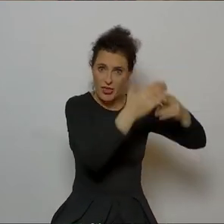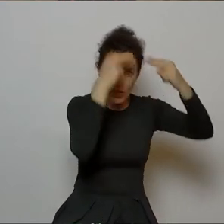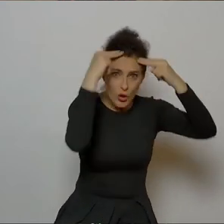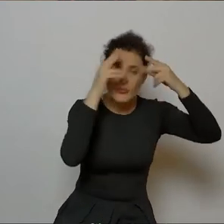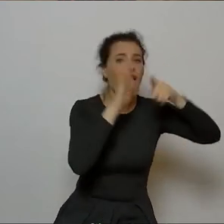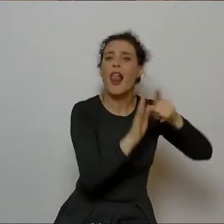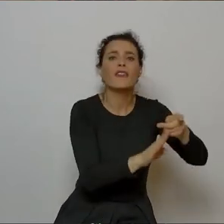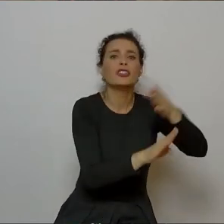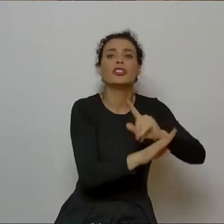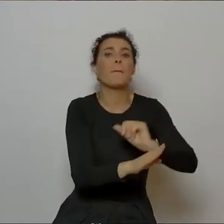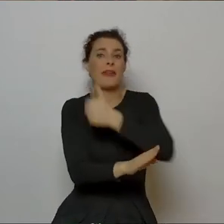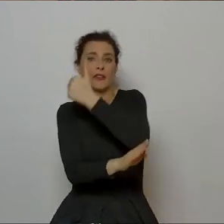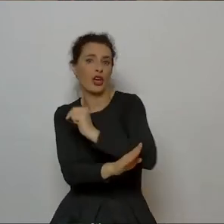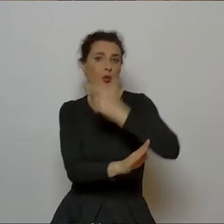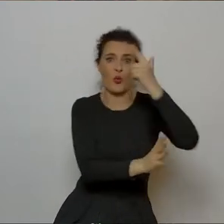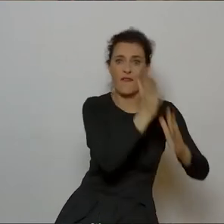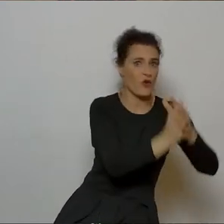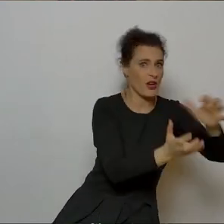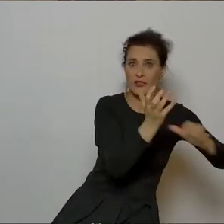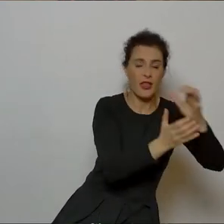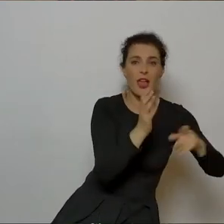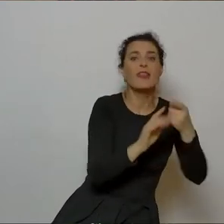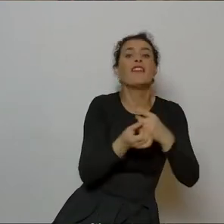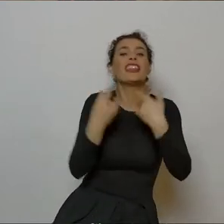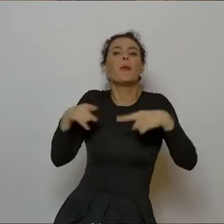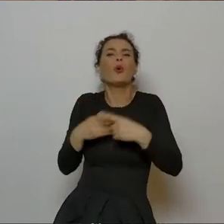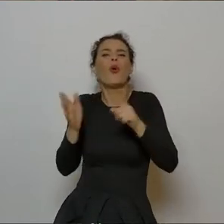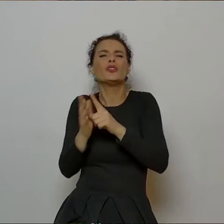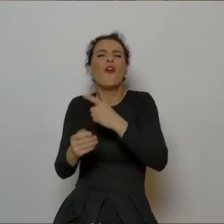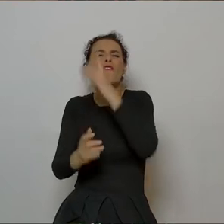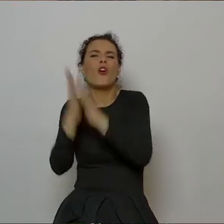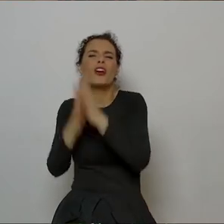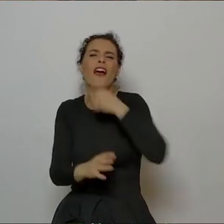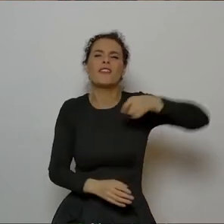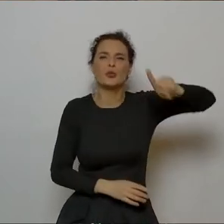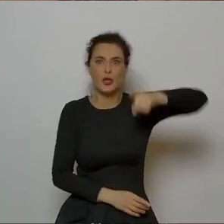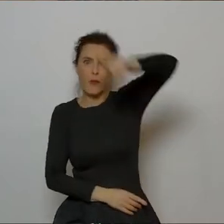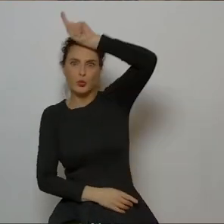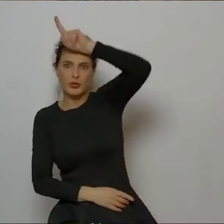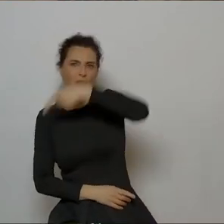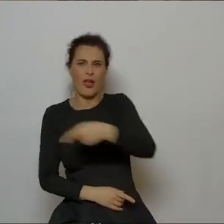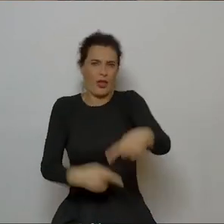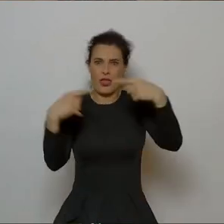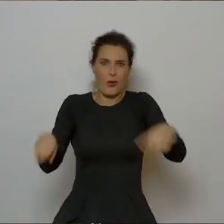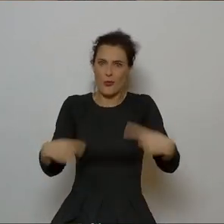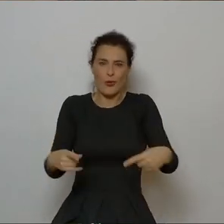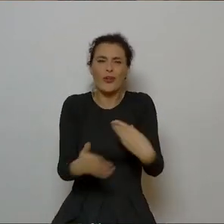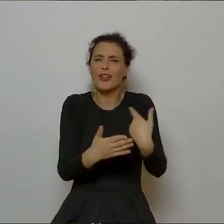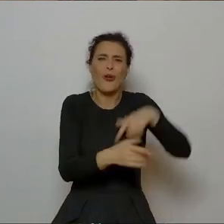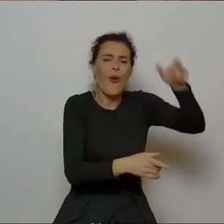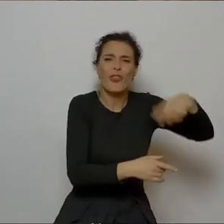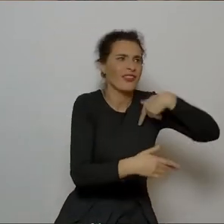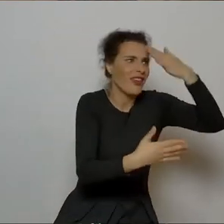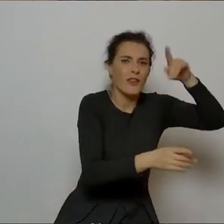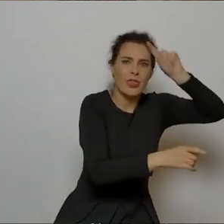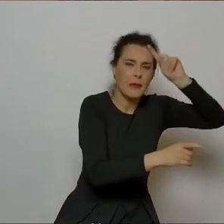przeżył nie tylko I i II wojny światowej, ale nawet francusko-pruskiej jeszcze nie przeżył, prawda? Dlatego on do tych Niemców tam nic nie ma. Nie ma